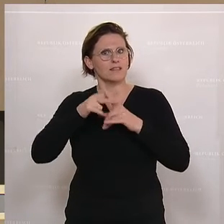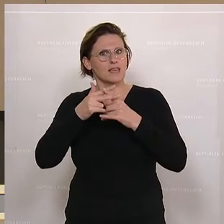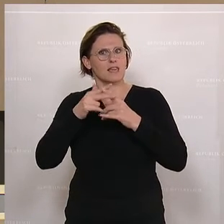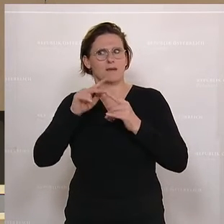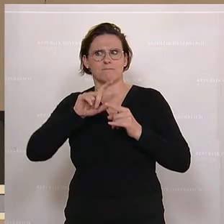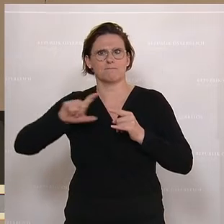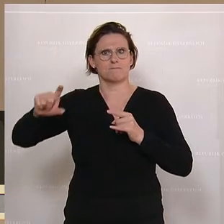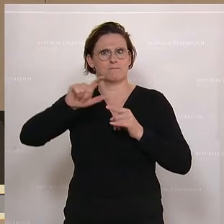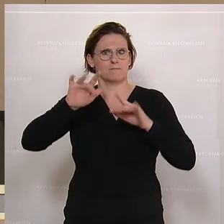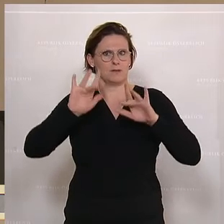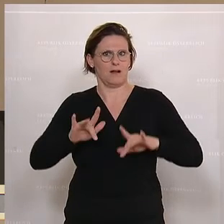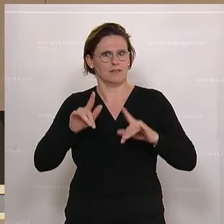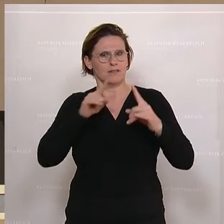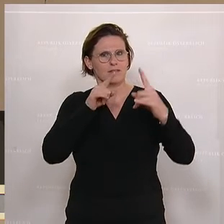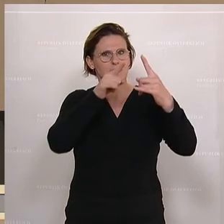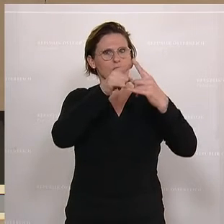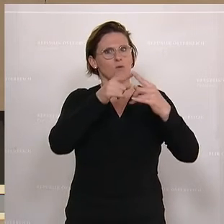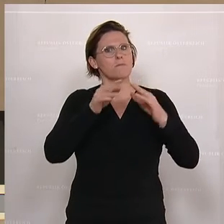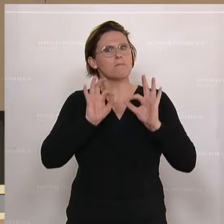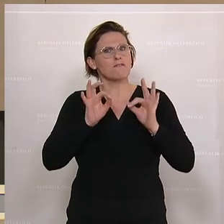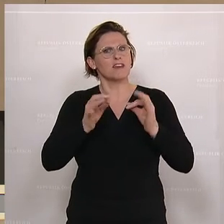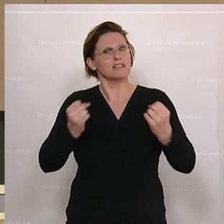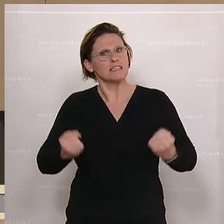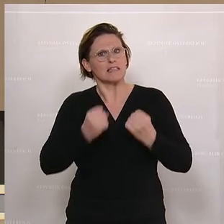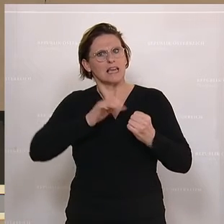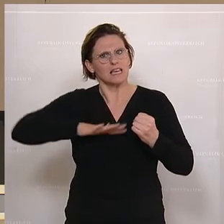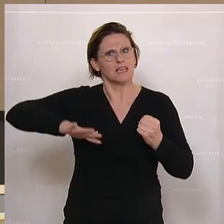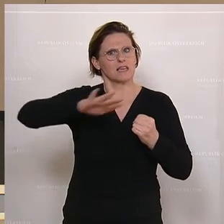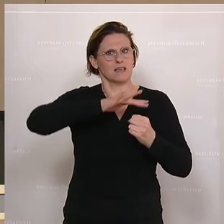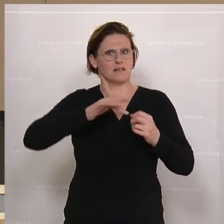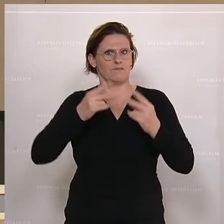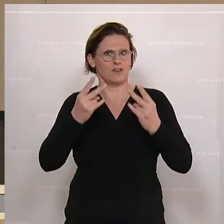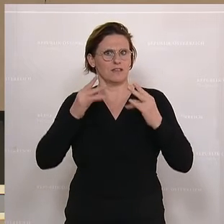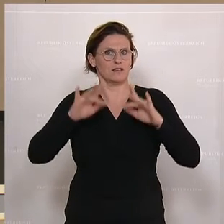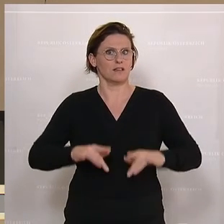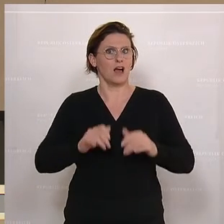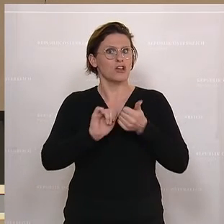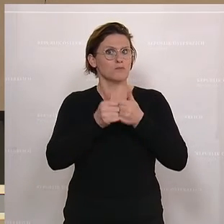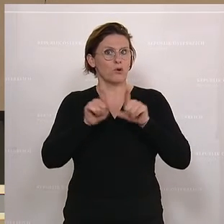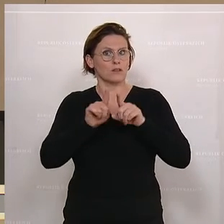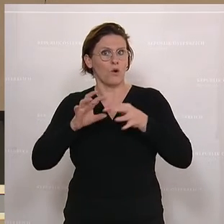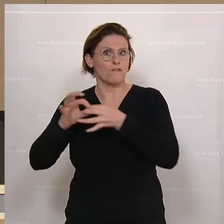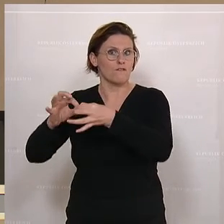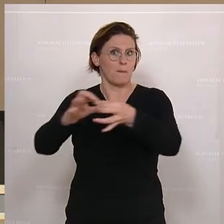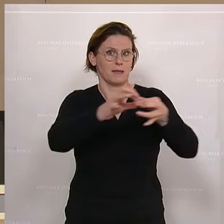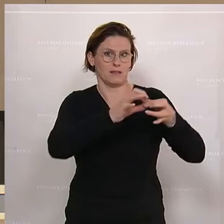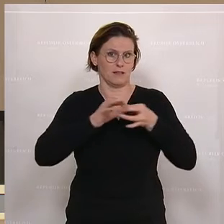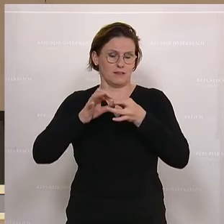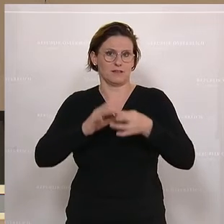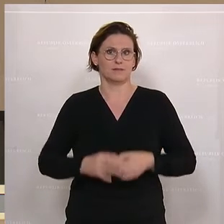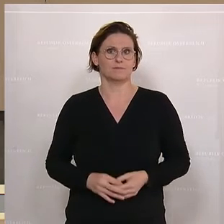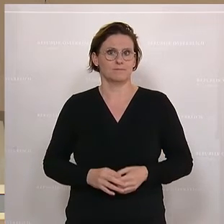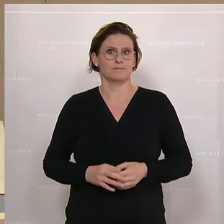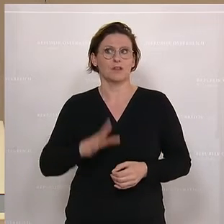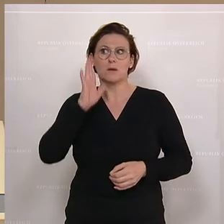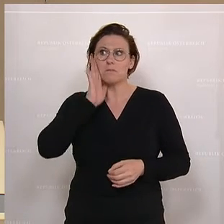erreichen zu können und ein perfektes Trainingsumfeld zu haben. Also Sport verbindet. Lassen auch